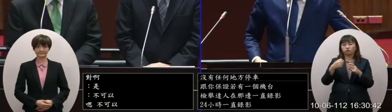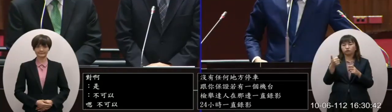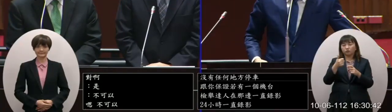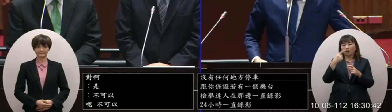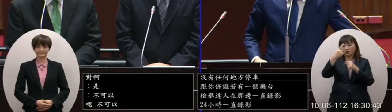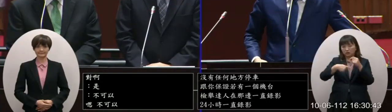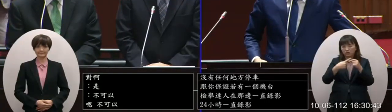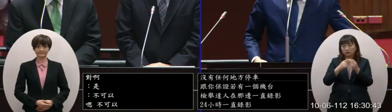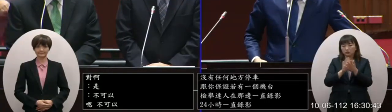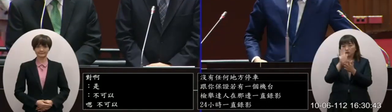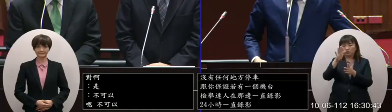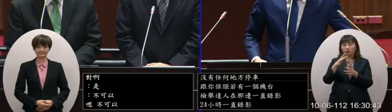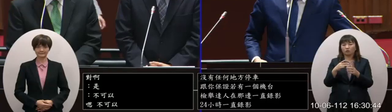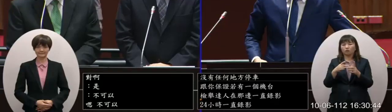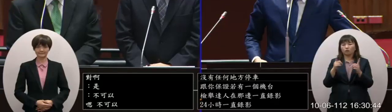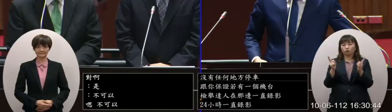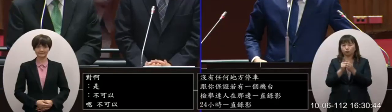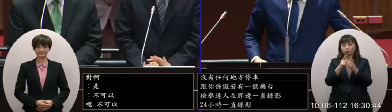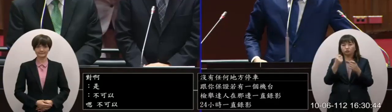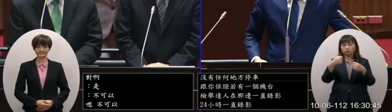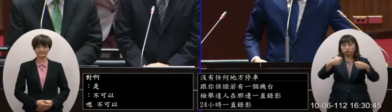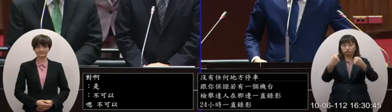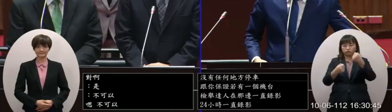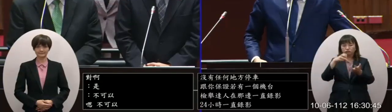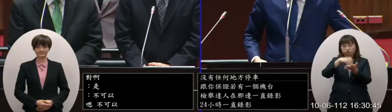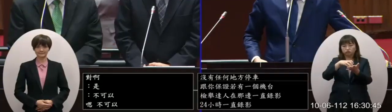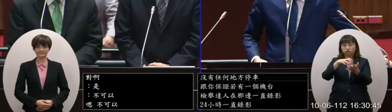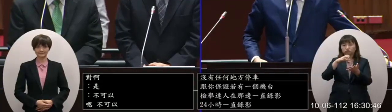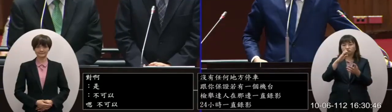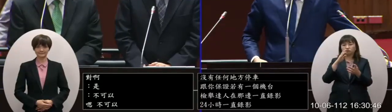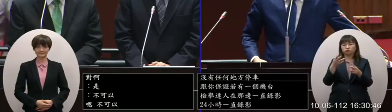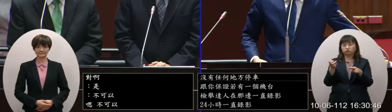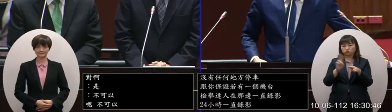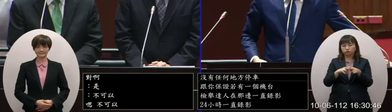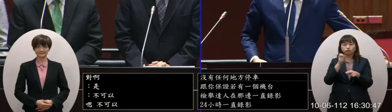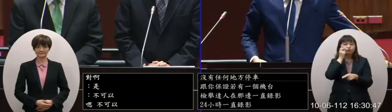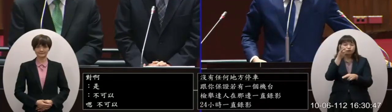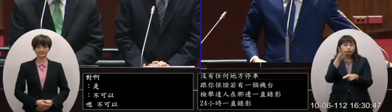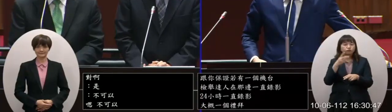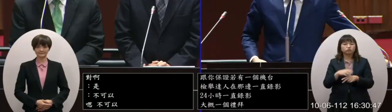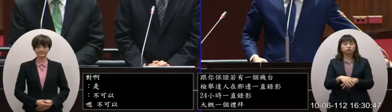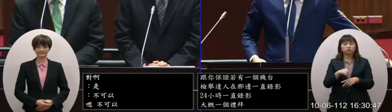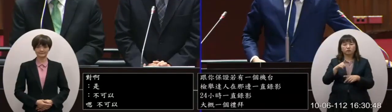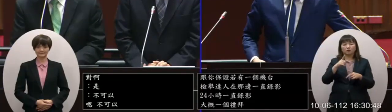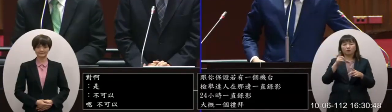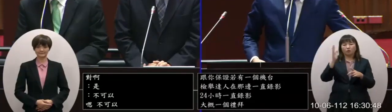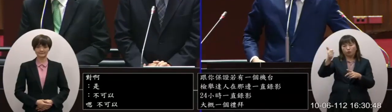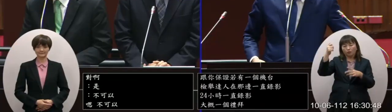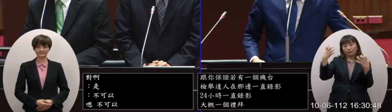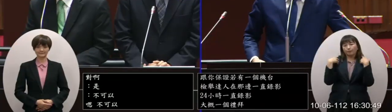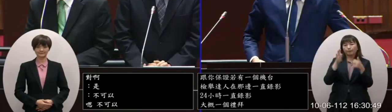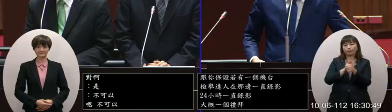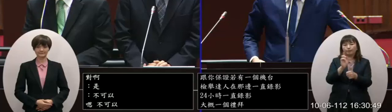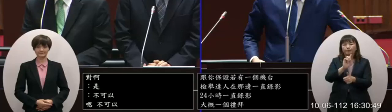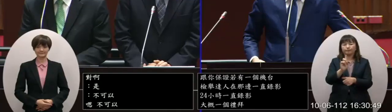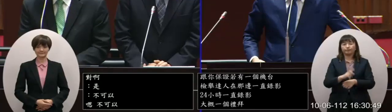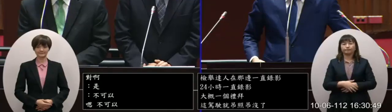一年之後被扣罩兩個月請問一下雇主要怎麼處理